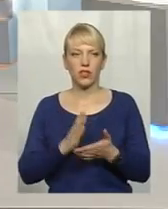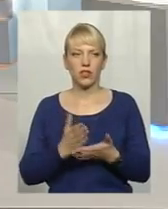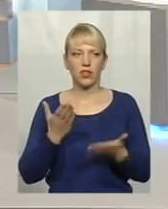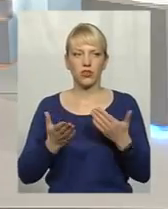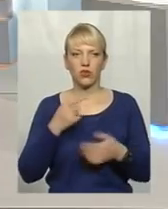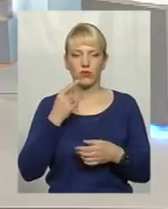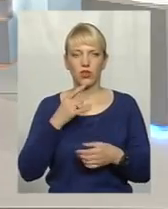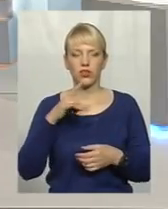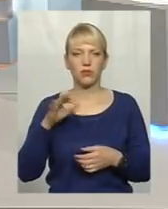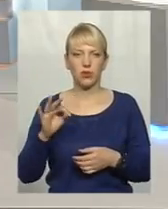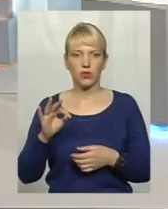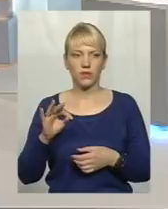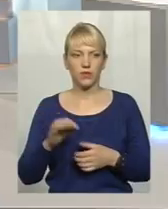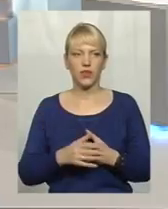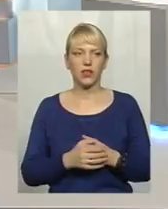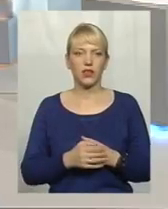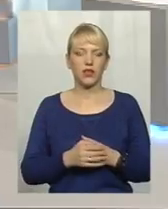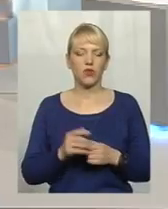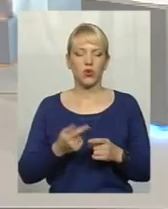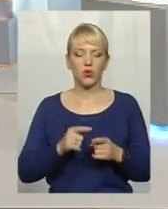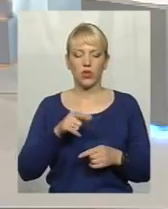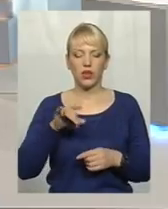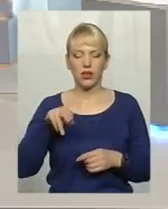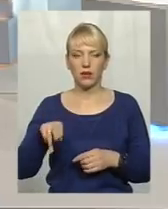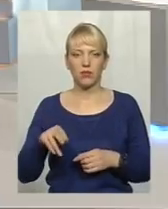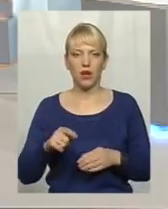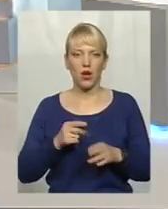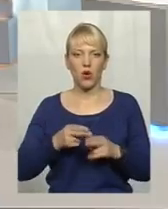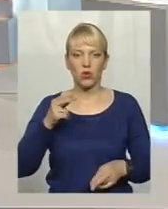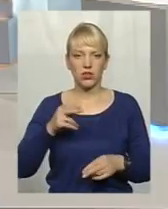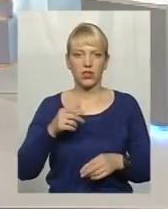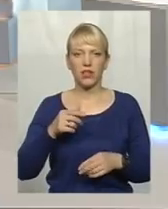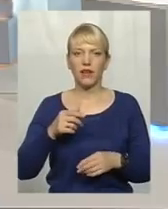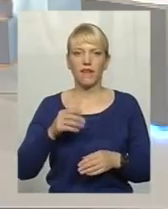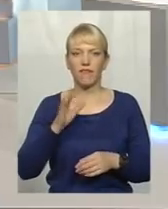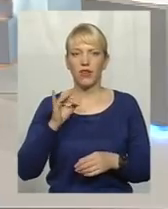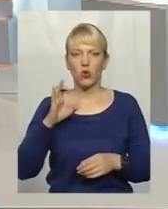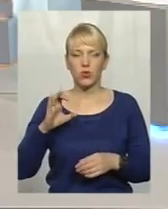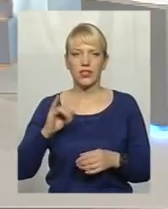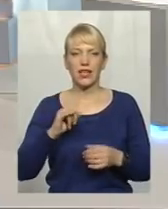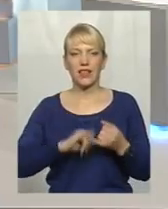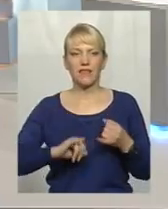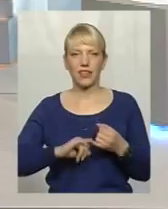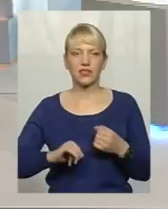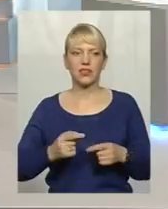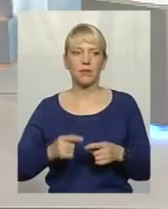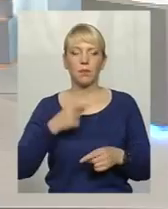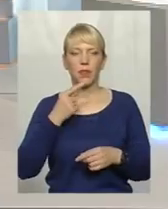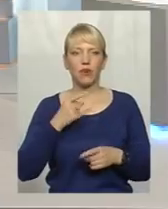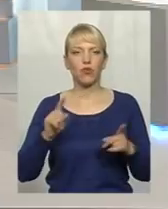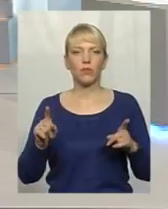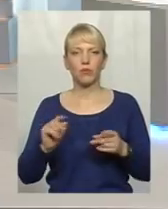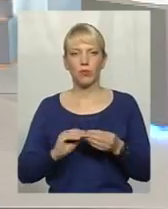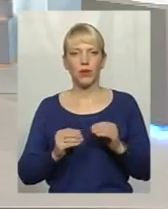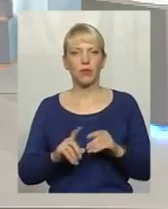чому ми говоримо про той грип і гострій вірусній інфекції? Проблема така, що